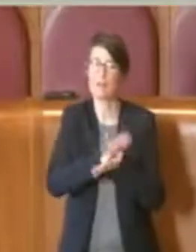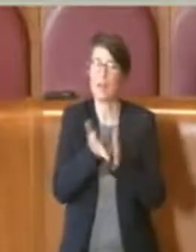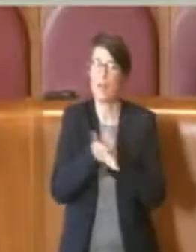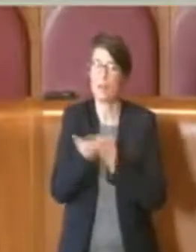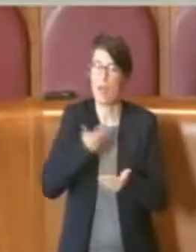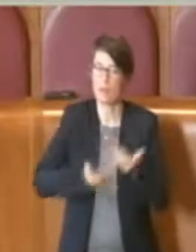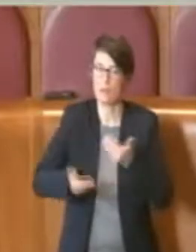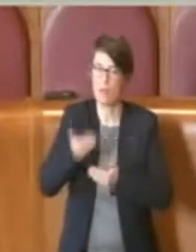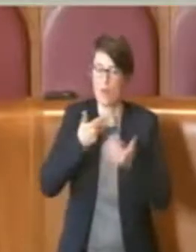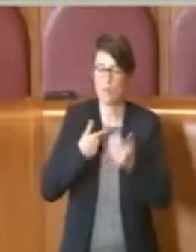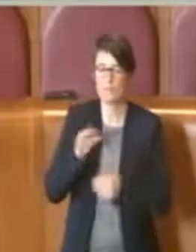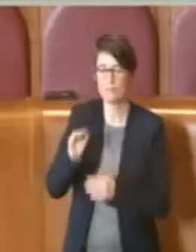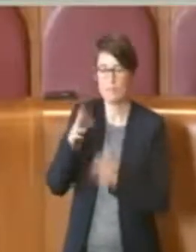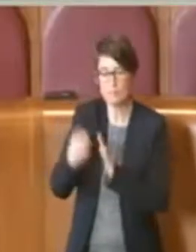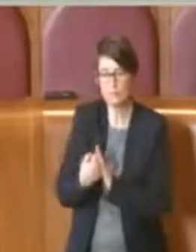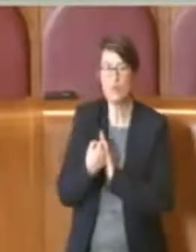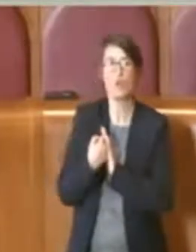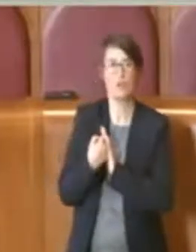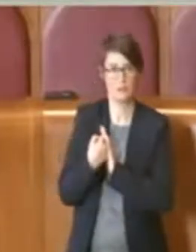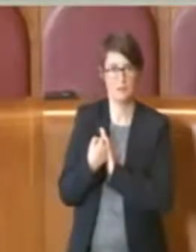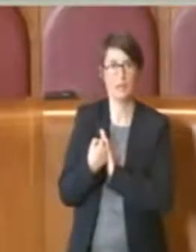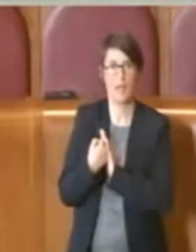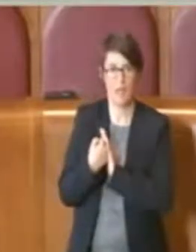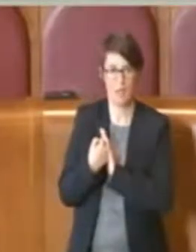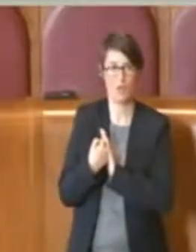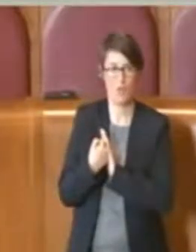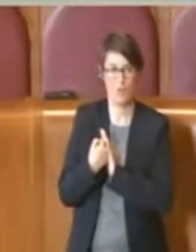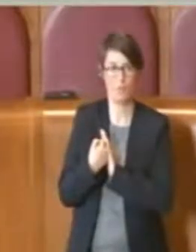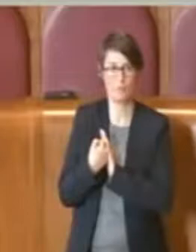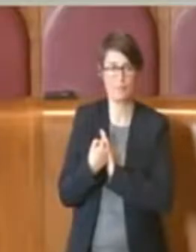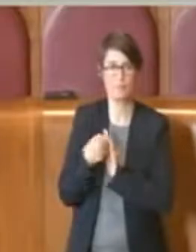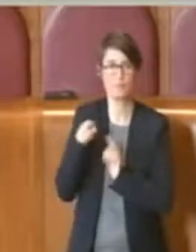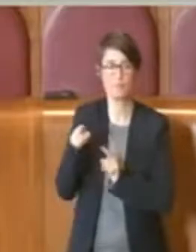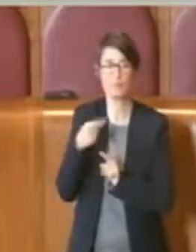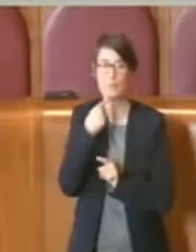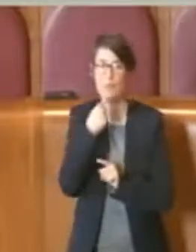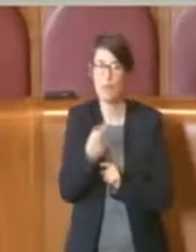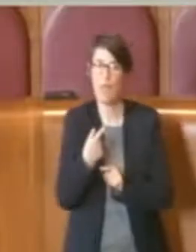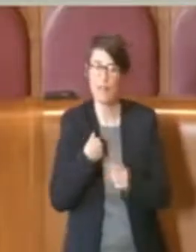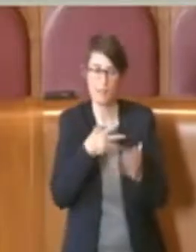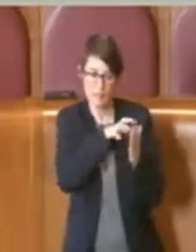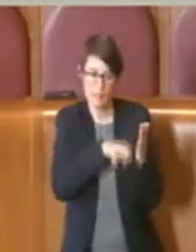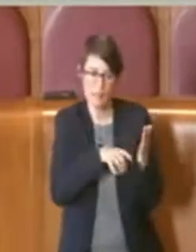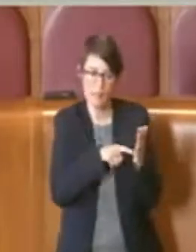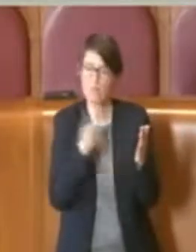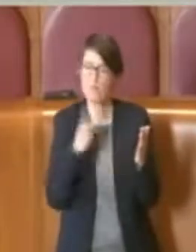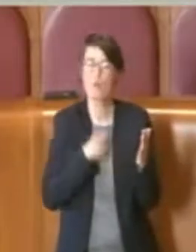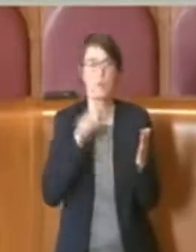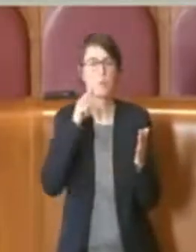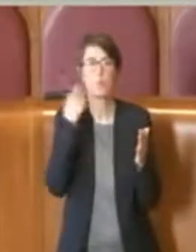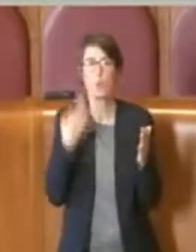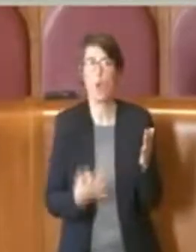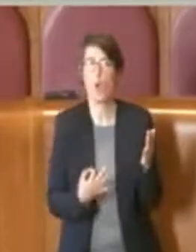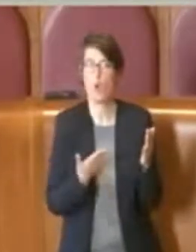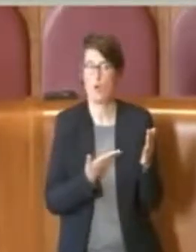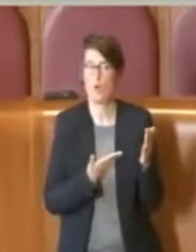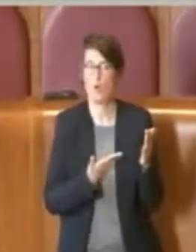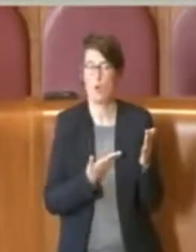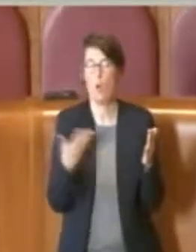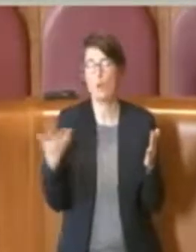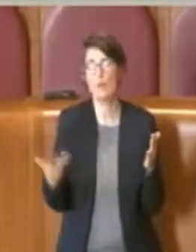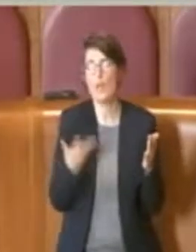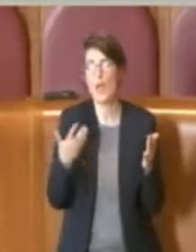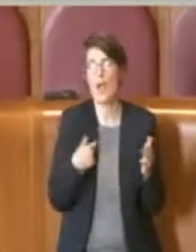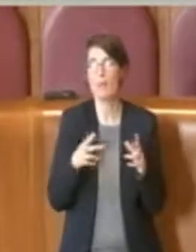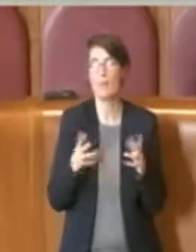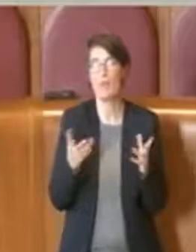sostegno per il testo che abbiamo presentato. E ci ha detto che questo testo assolutamente buono. Dunque un aspetto innovativo. Almeno sul verde